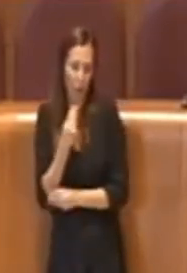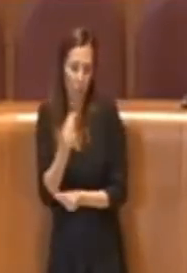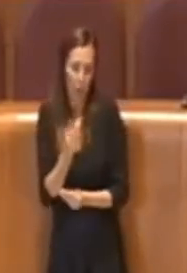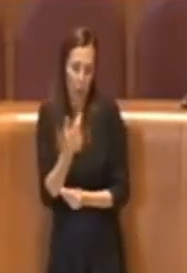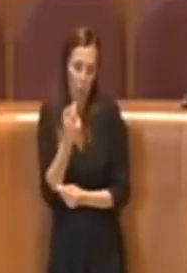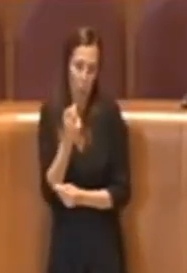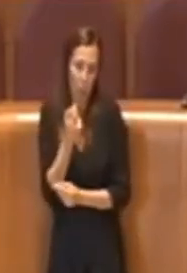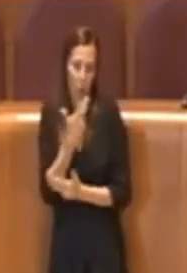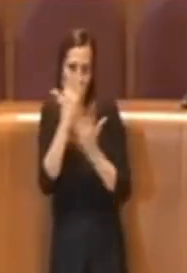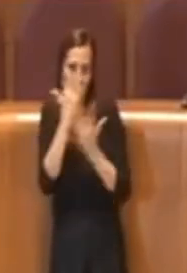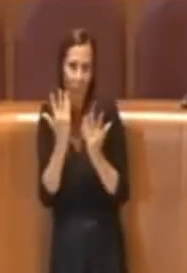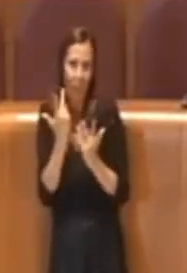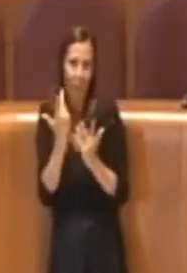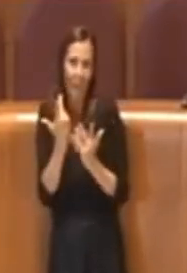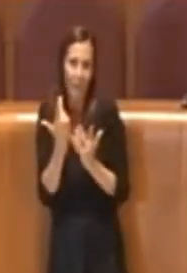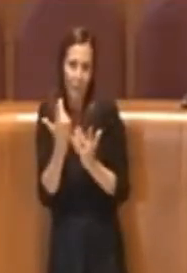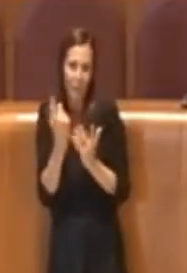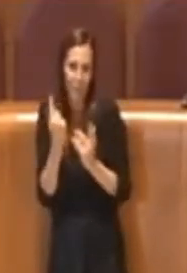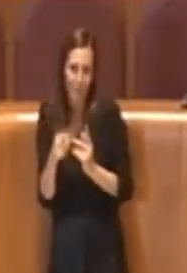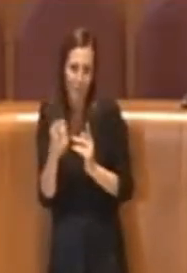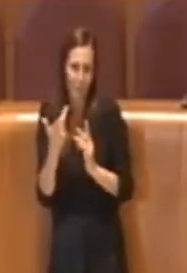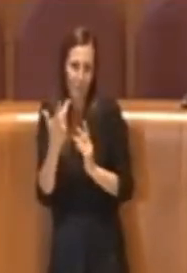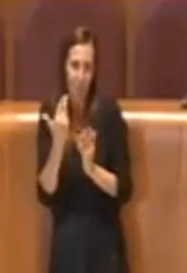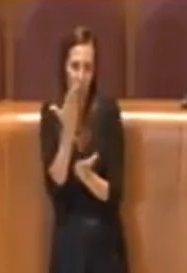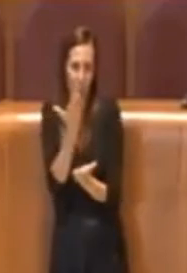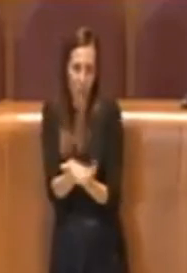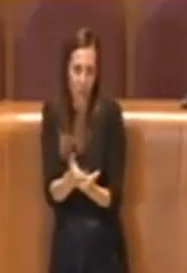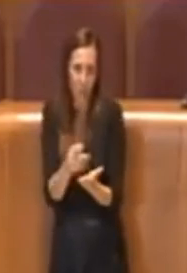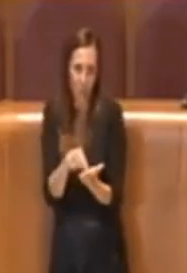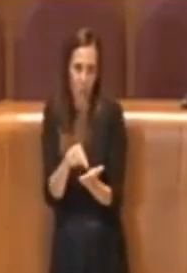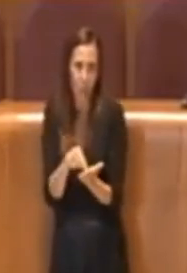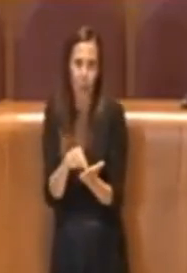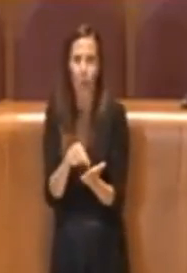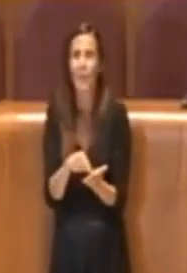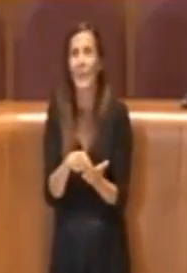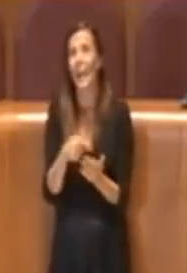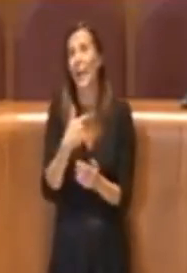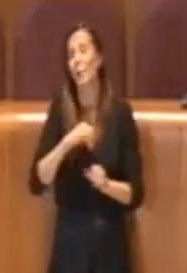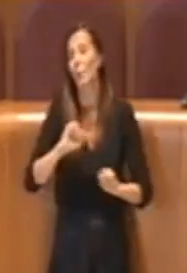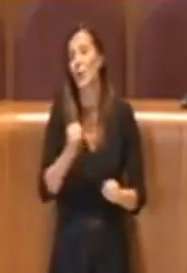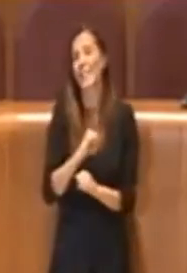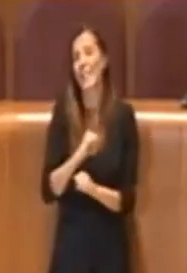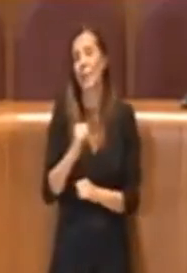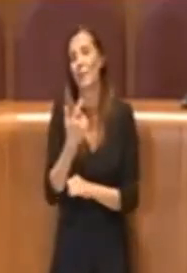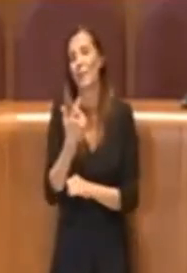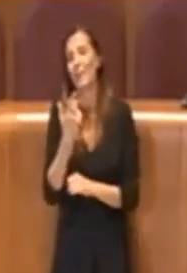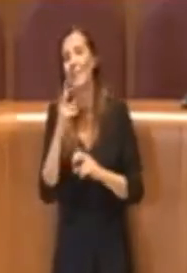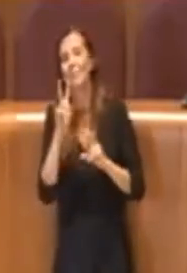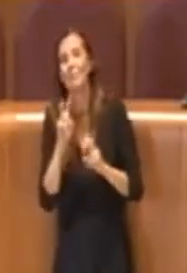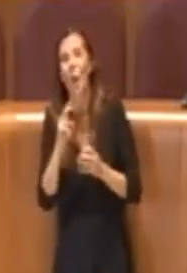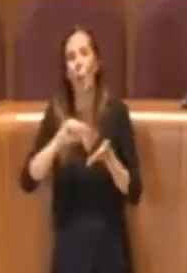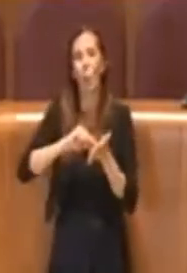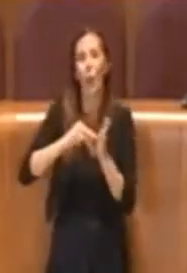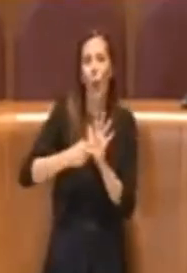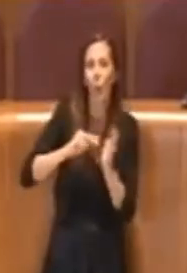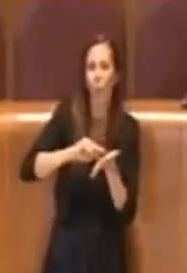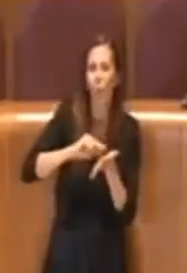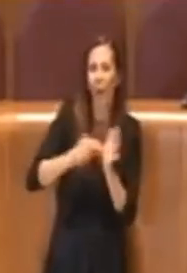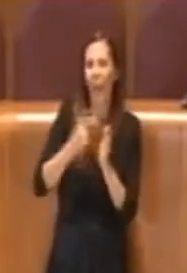secondo me non si possono citare le note trasmissioni televisive che hanno riguardato il problema